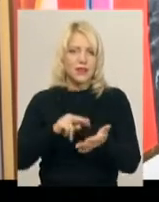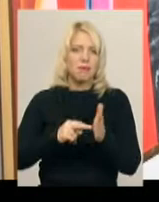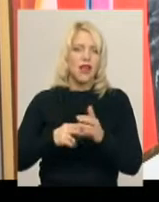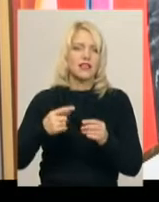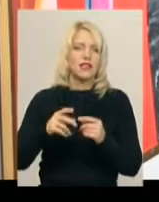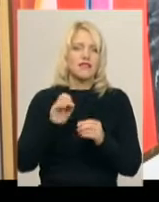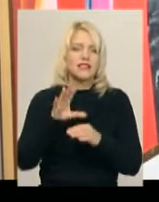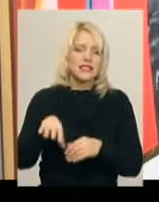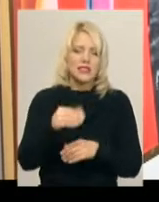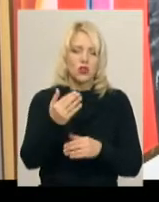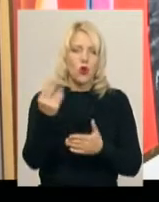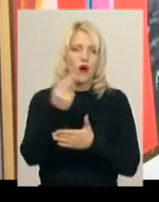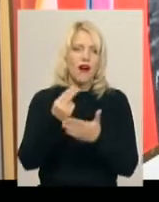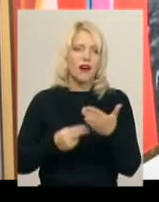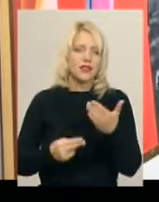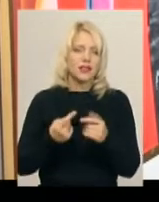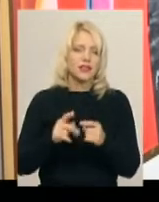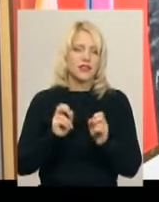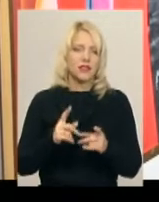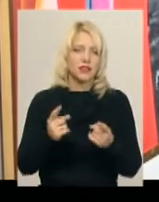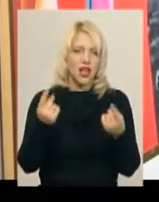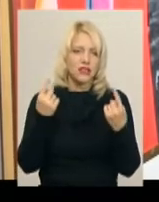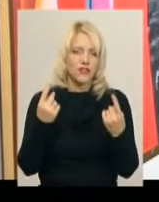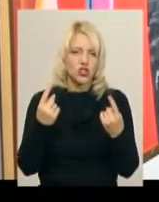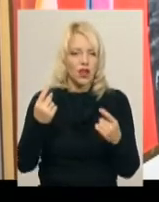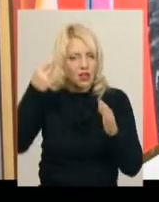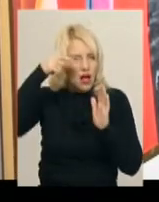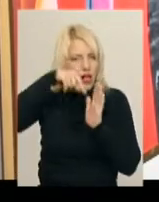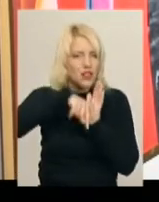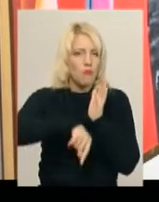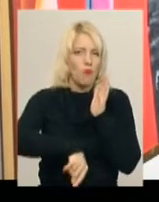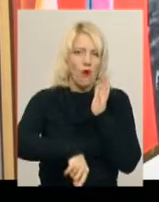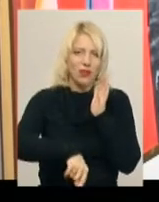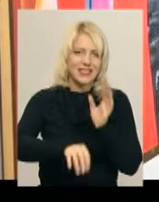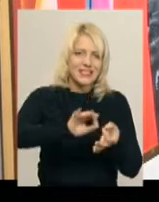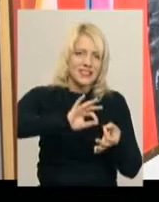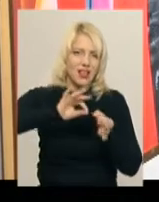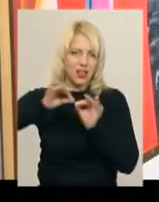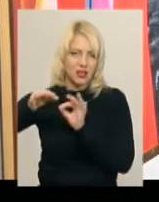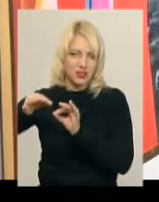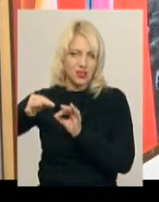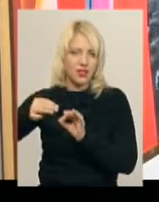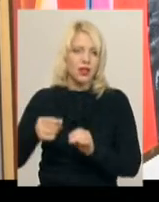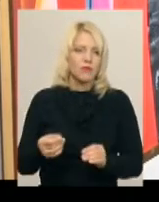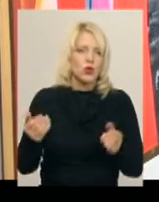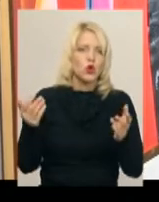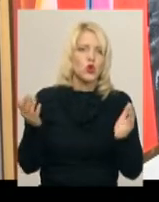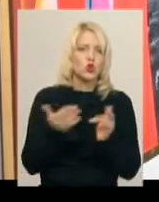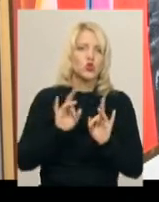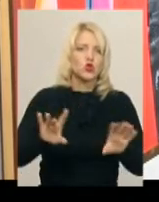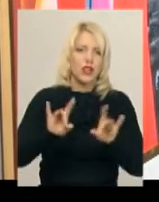картини, всі його роботи – це надзвичайно глибокі, складні сюжети.